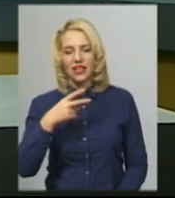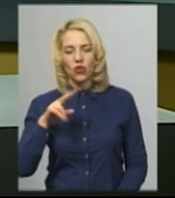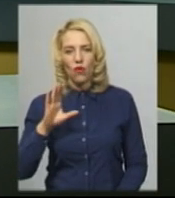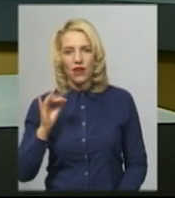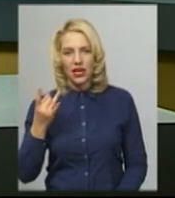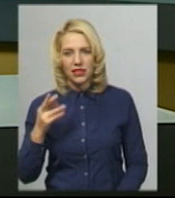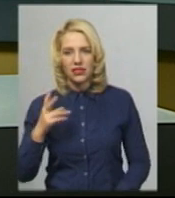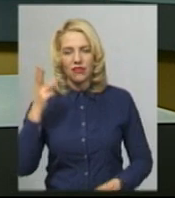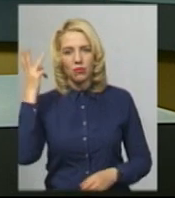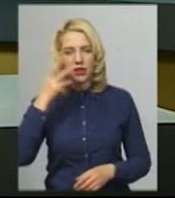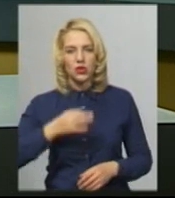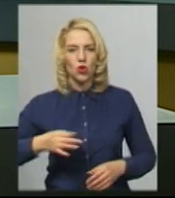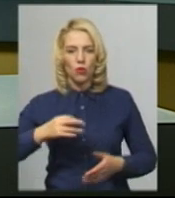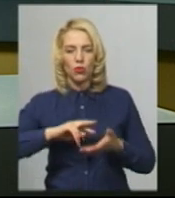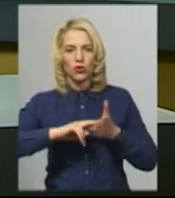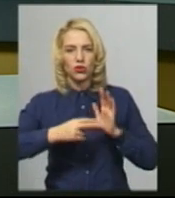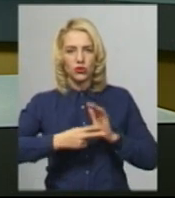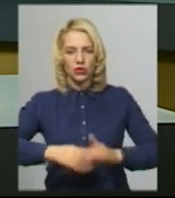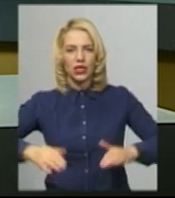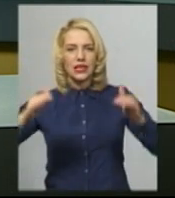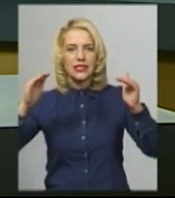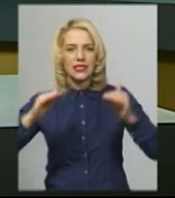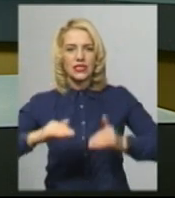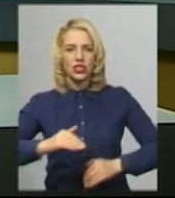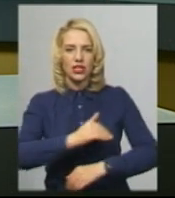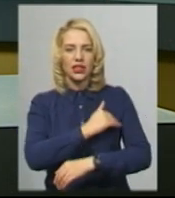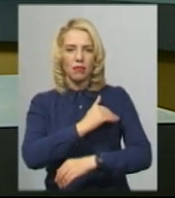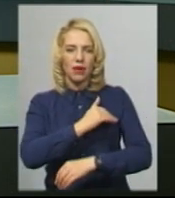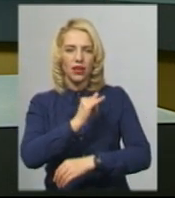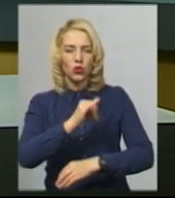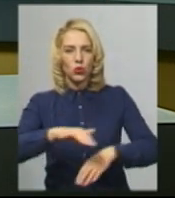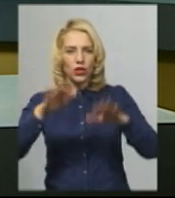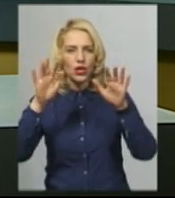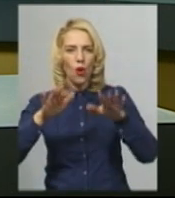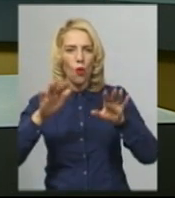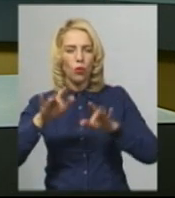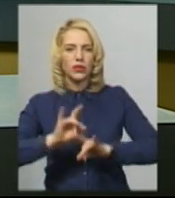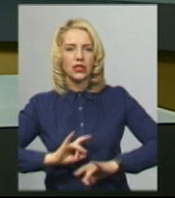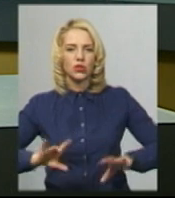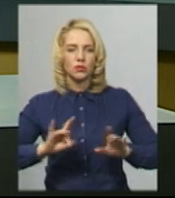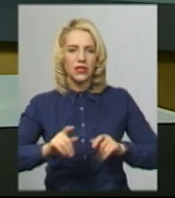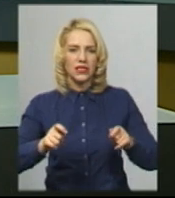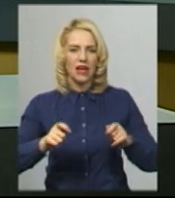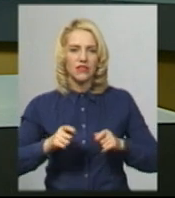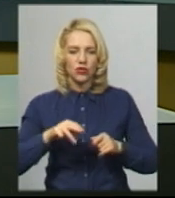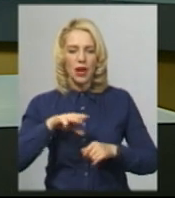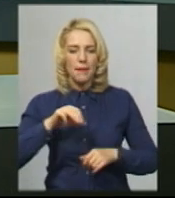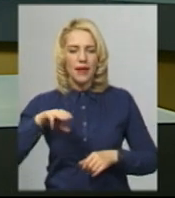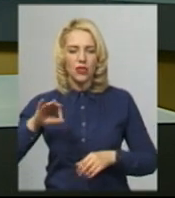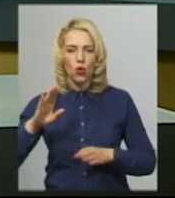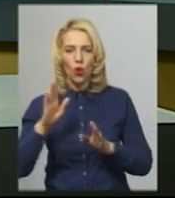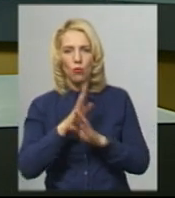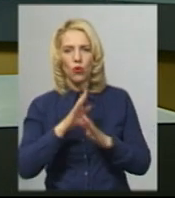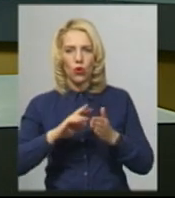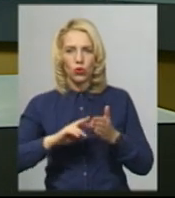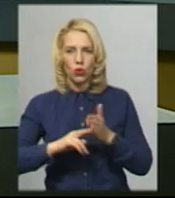Хмельницькому та області синоптики прогнозують зниження температури повітря та опади, розповідає завідувач сектору метеопрогнозів Хмельницького